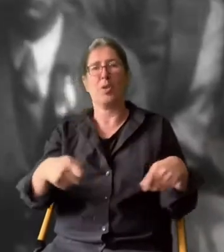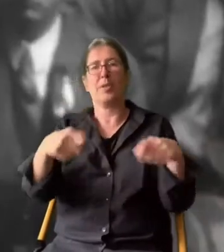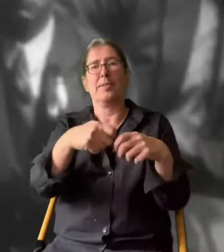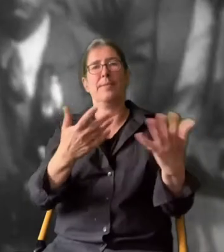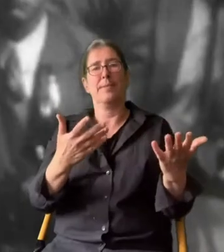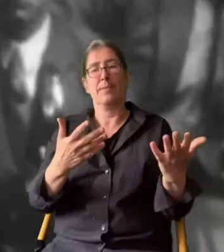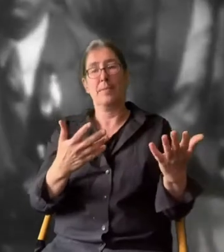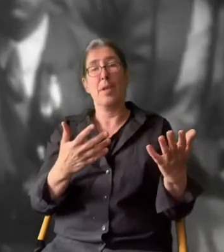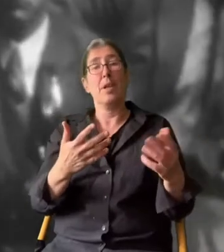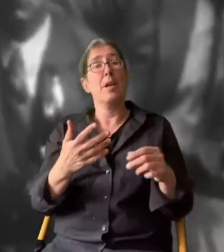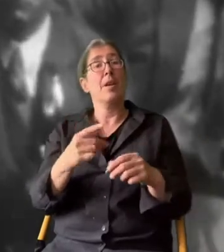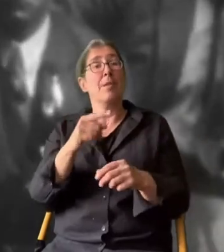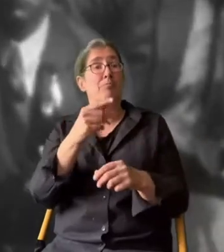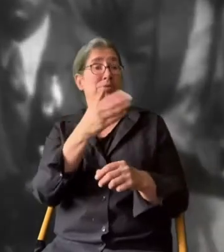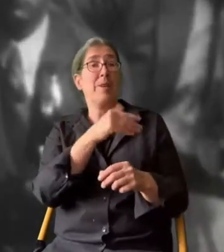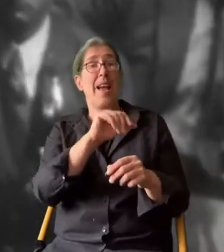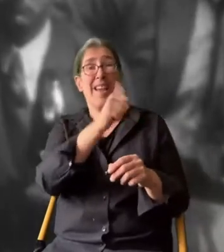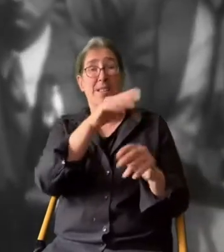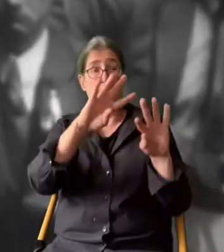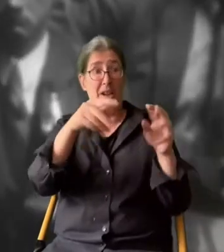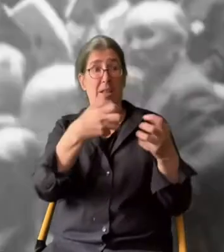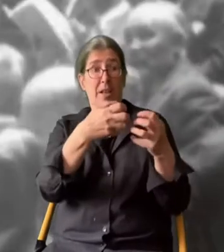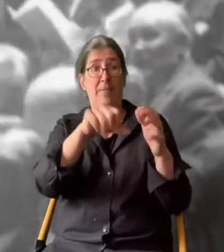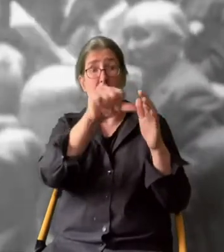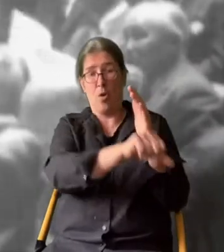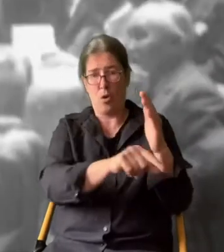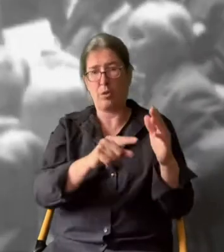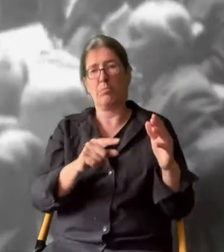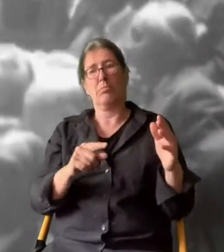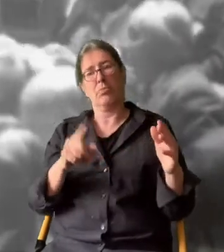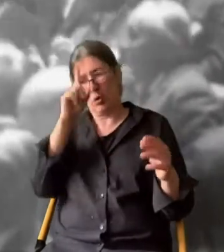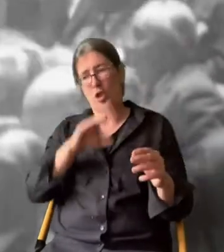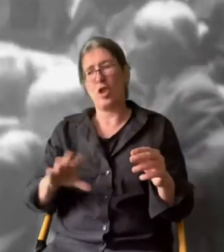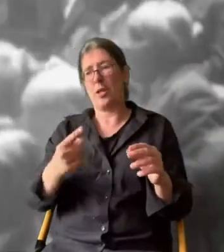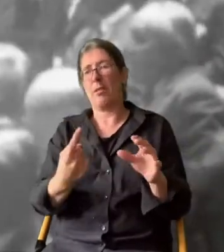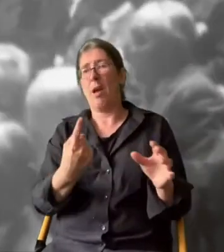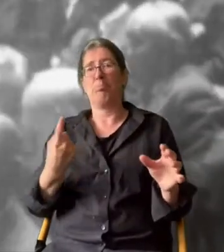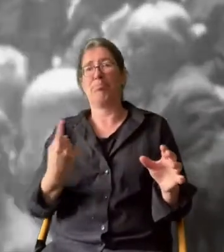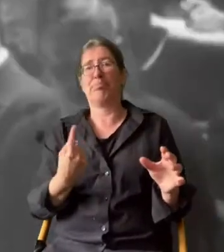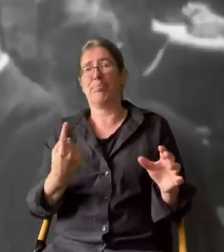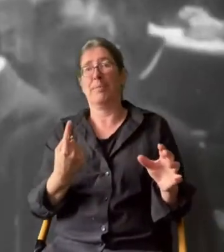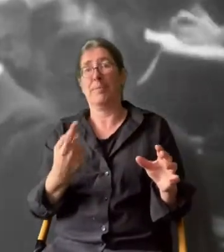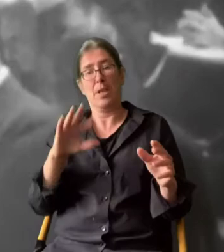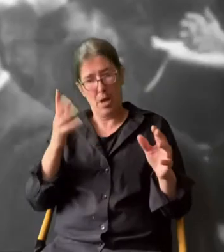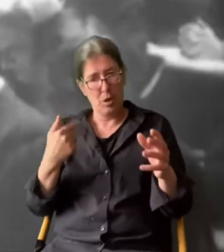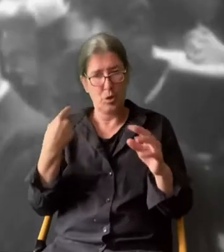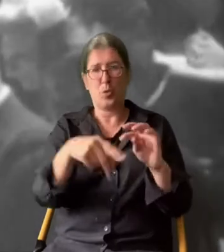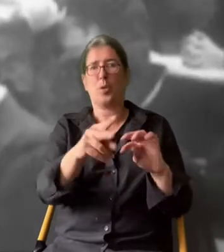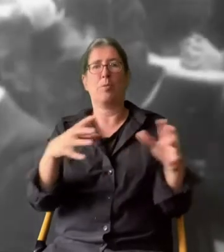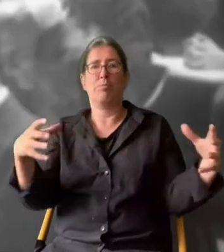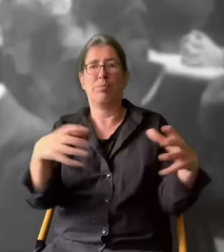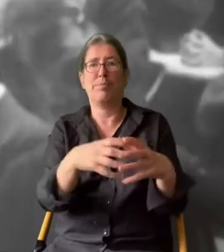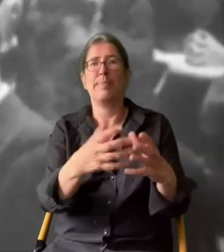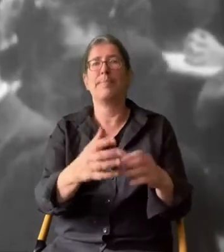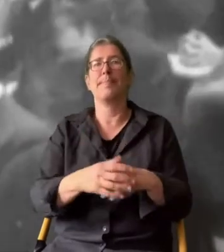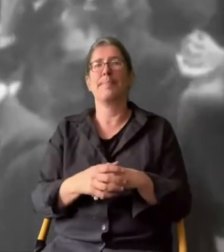Die außenpolitische Isolation nach der Niederlage im Ersten Weltkrieg scheint endgültig durchbrochen.